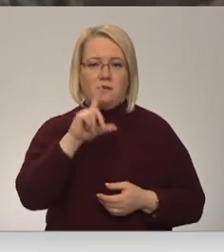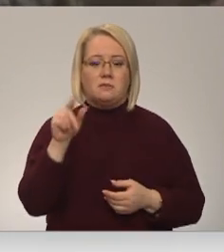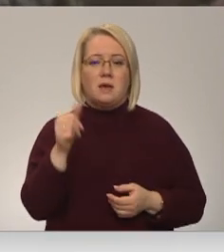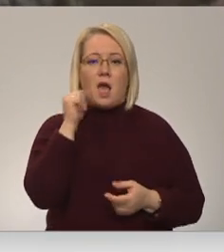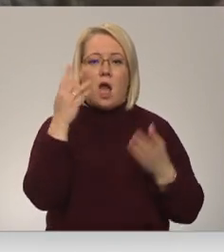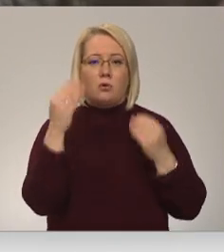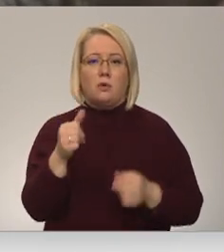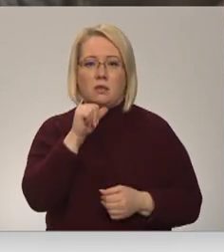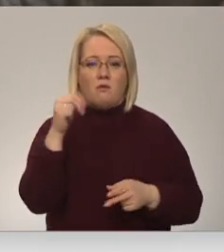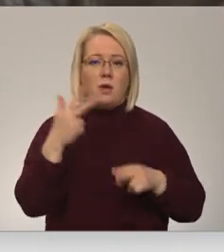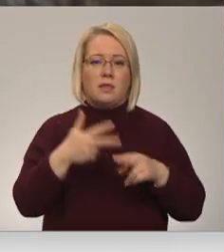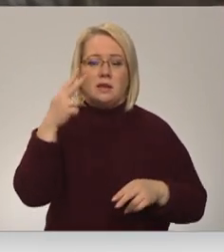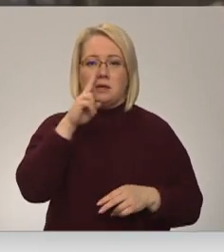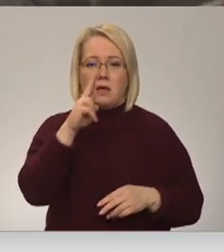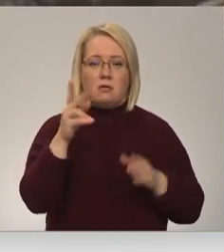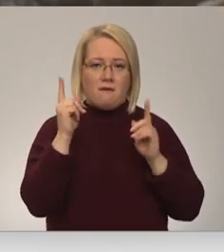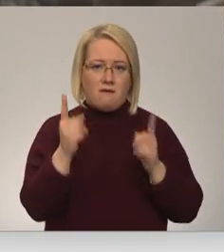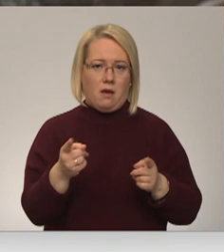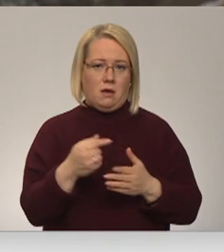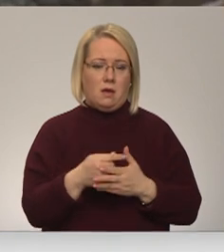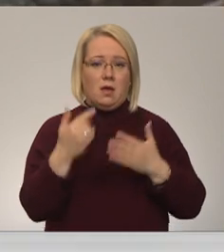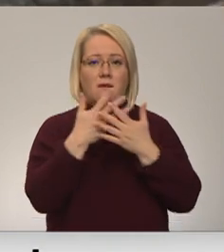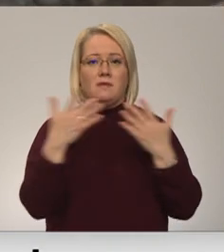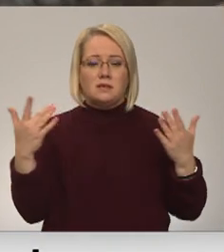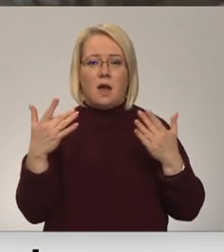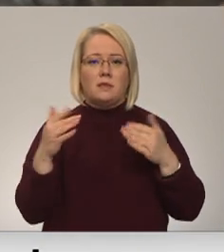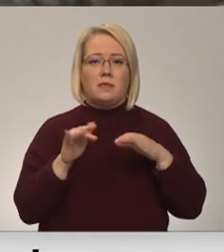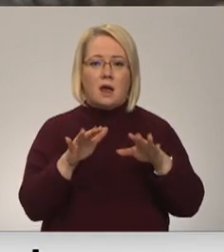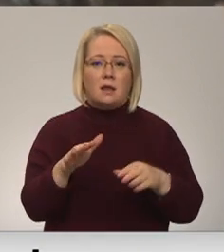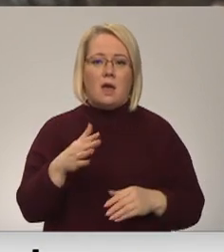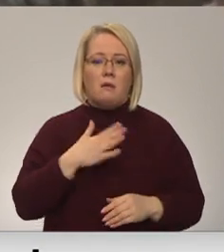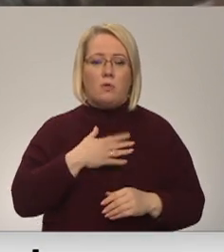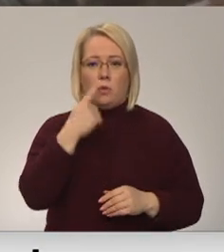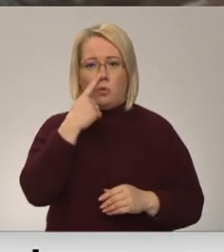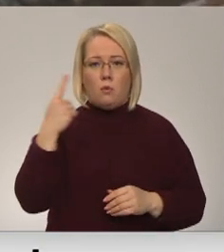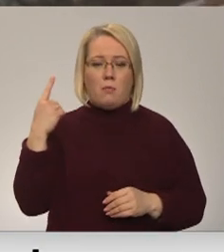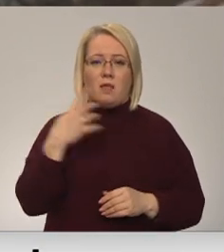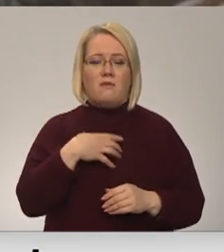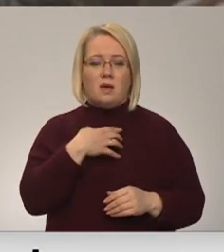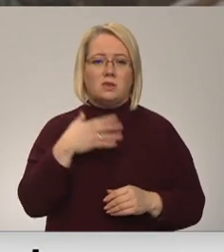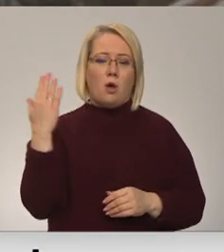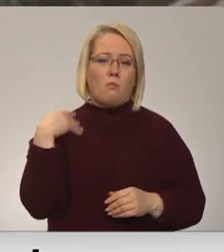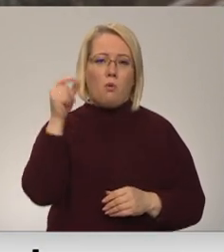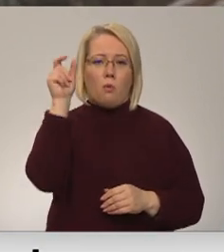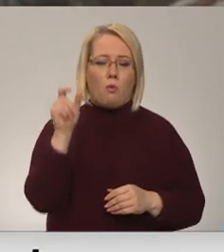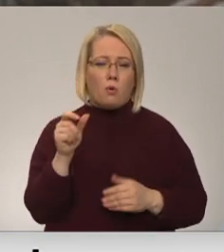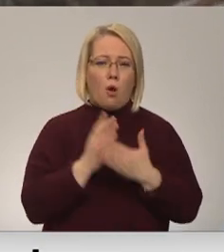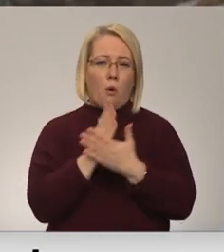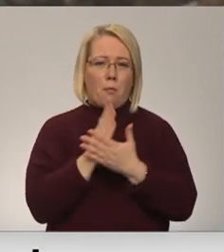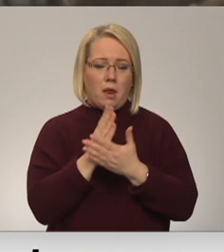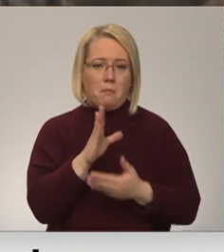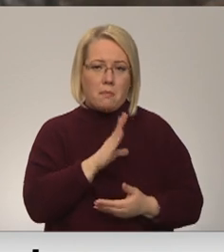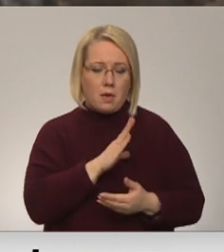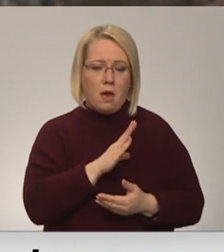nedēļā obligāti. Ir visāda zarīšanas. Man tagad pat bija mugura jāpārsien. Man izoperēja mugurā.